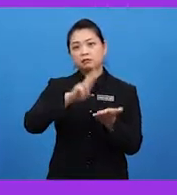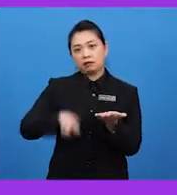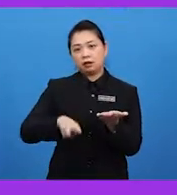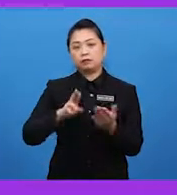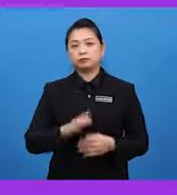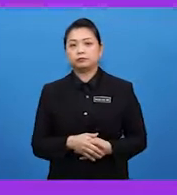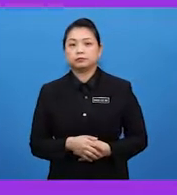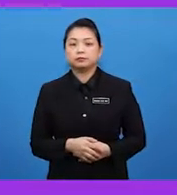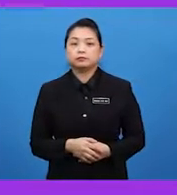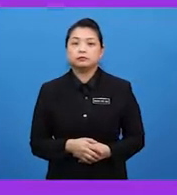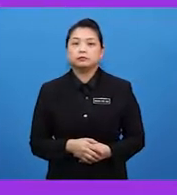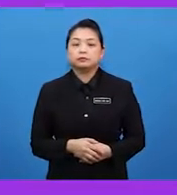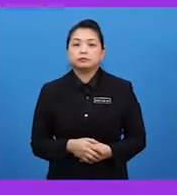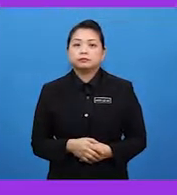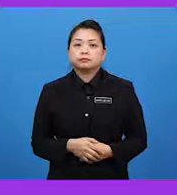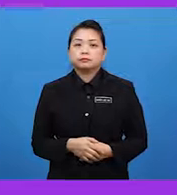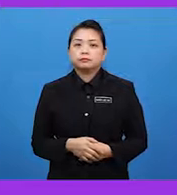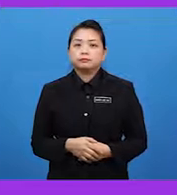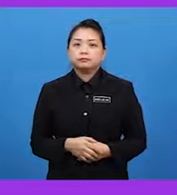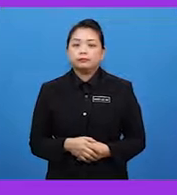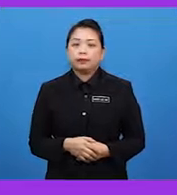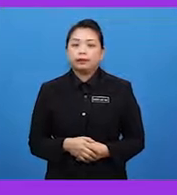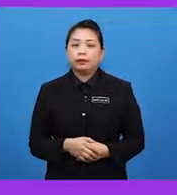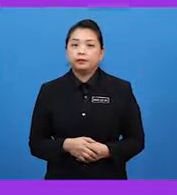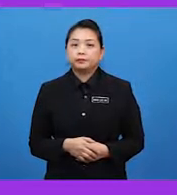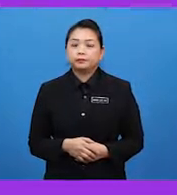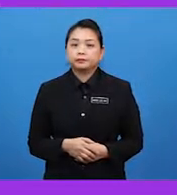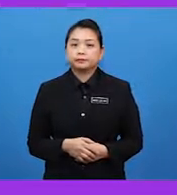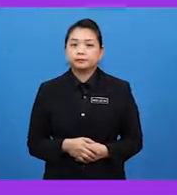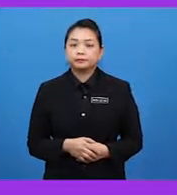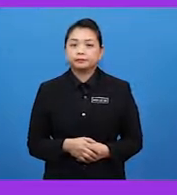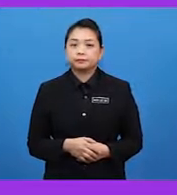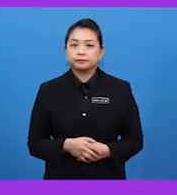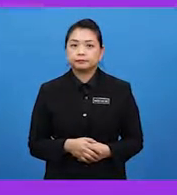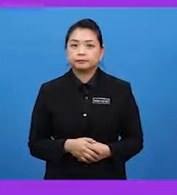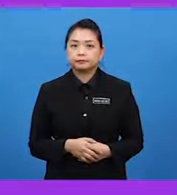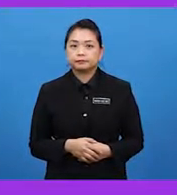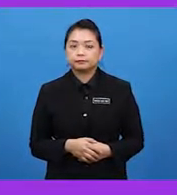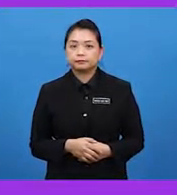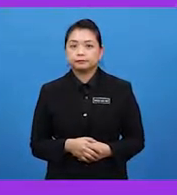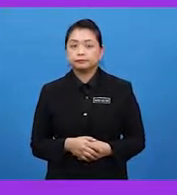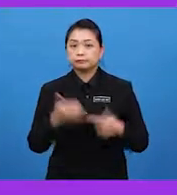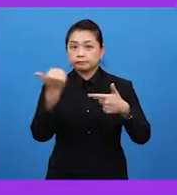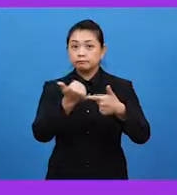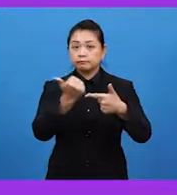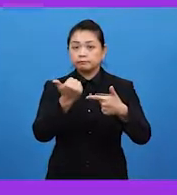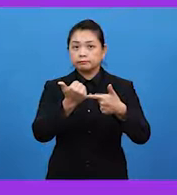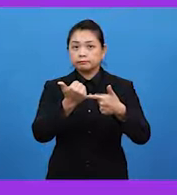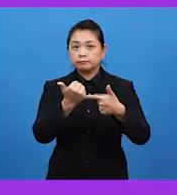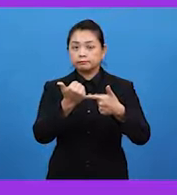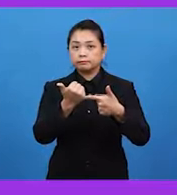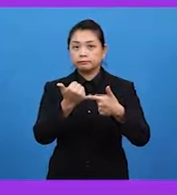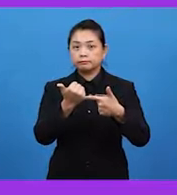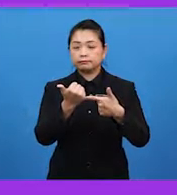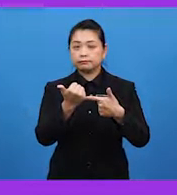Seterusnya, kaedah kedua bagi proses pendubungan. Okey, kaedah kedua ialah